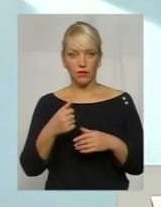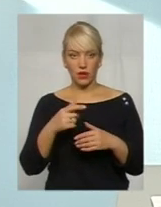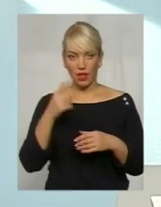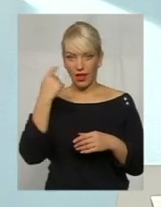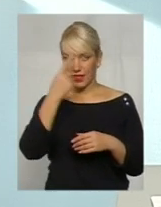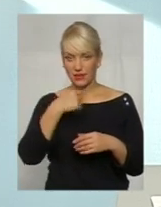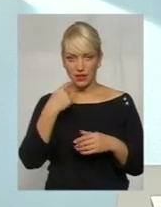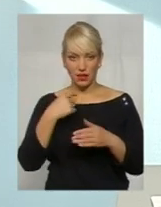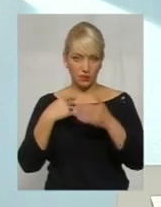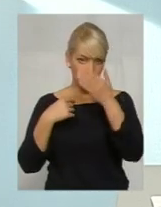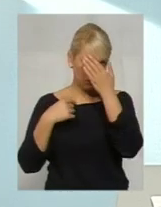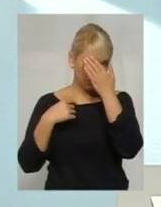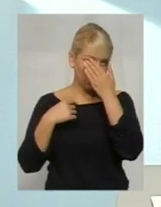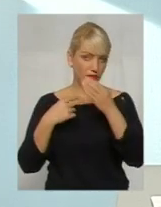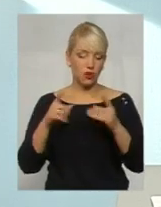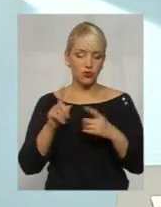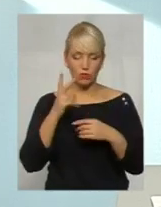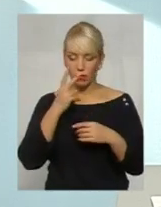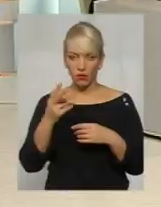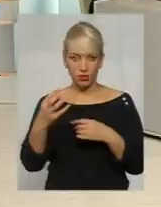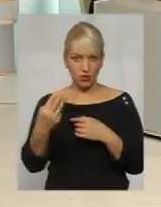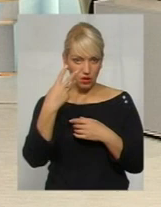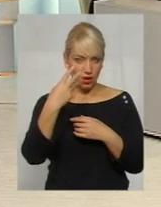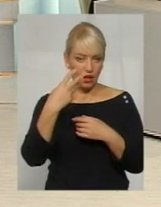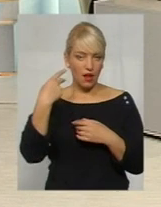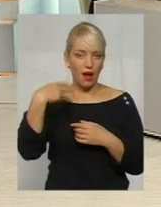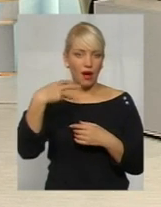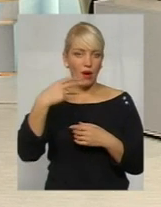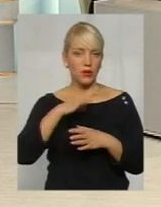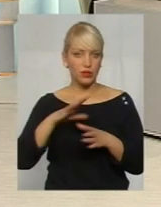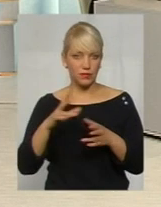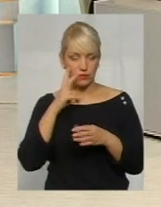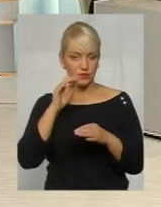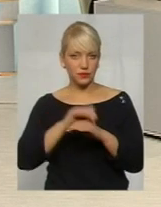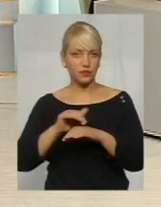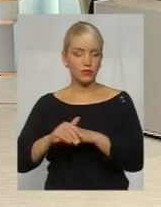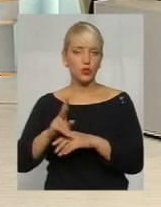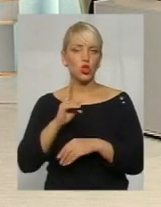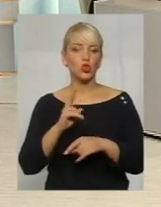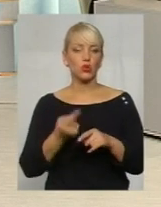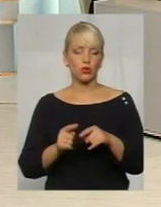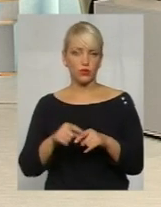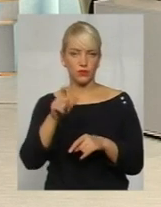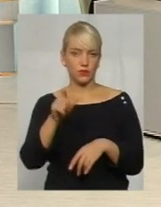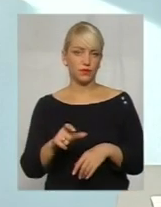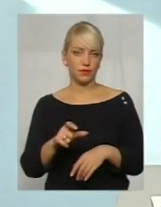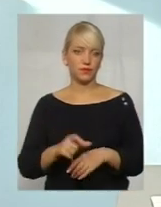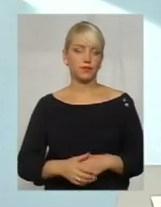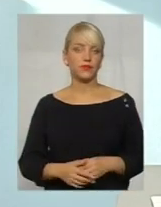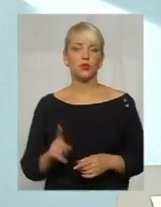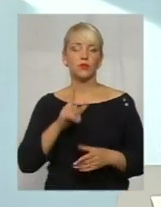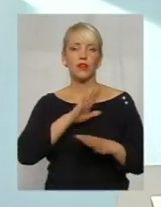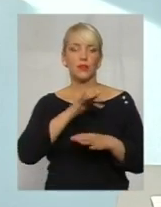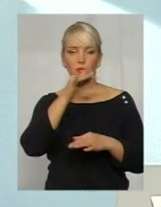кожному банкоматі є камера відеоспостереження, щоб потім не можна було їх ідентифікувати і довести їм якусь вину.